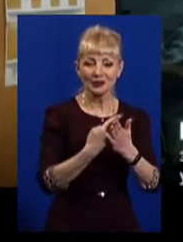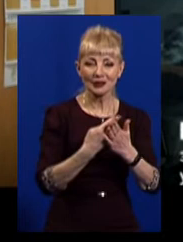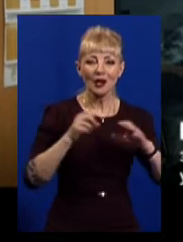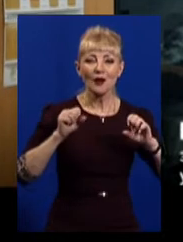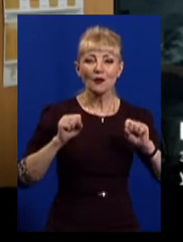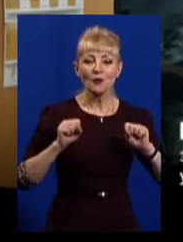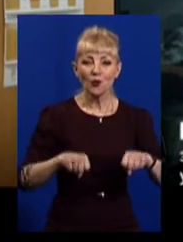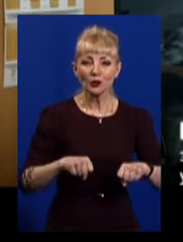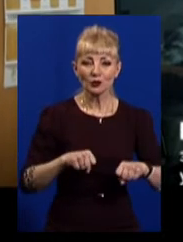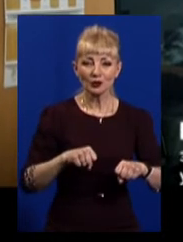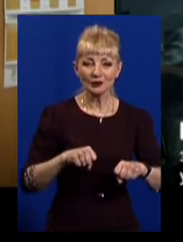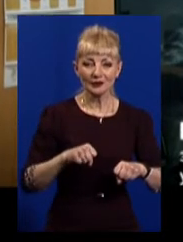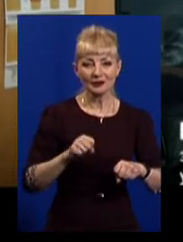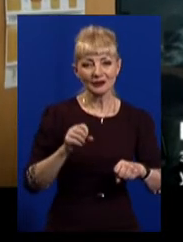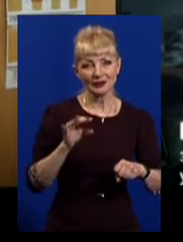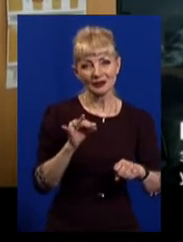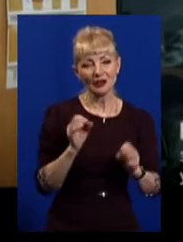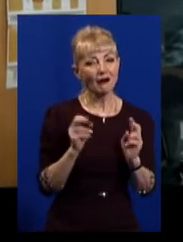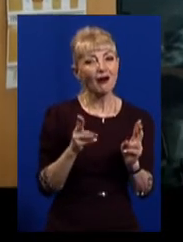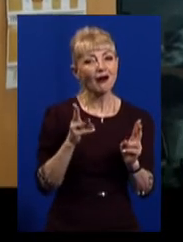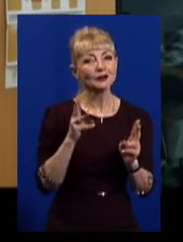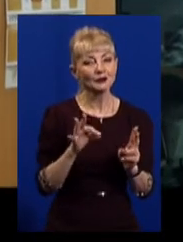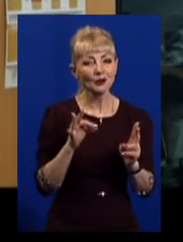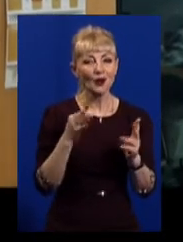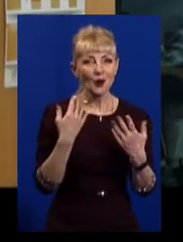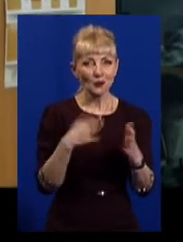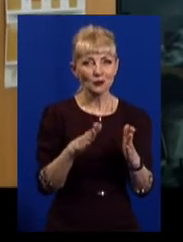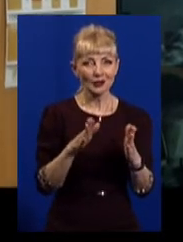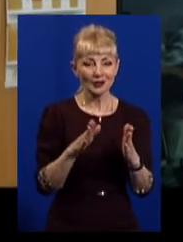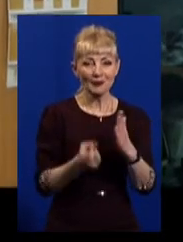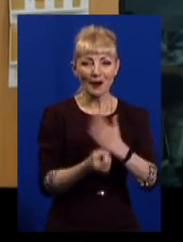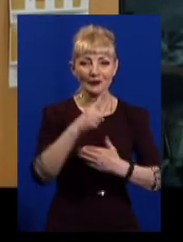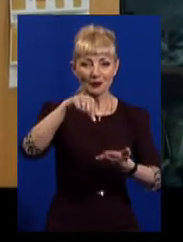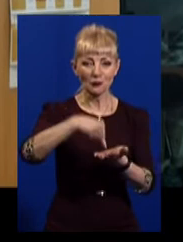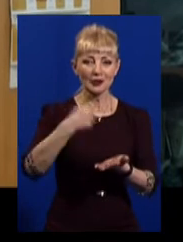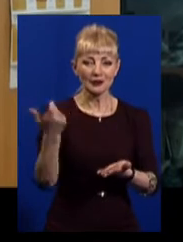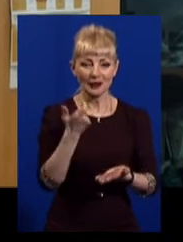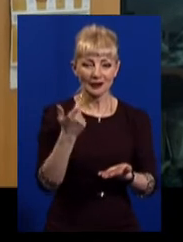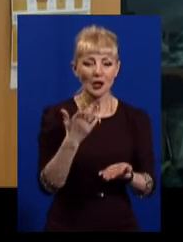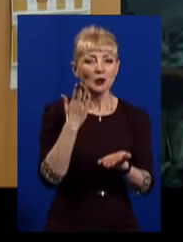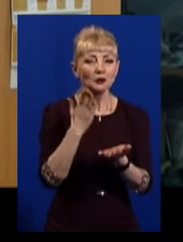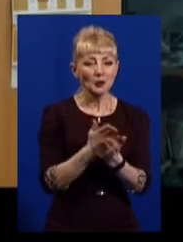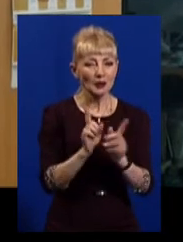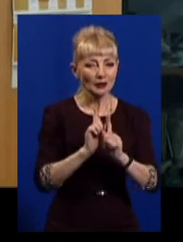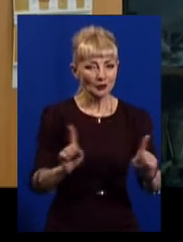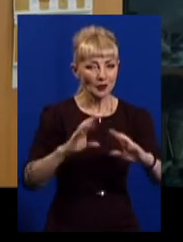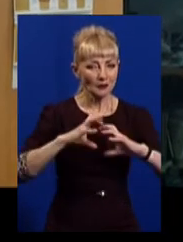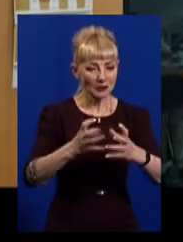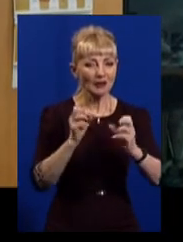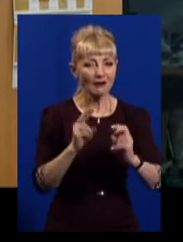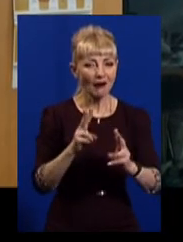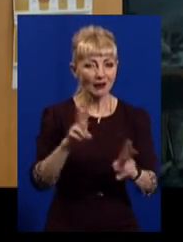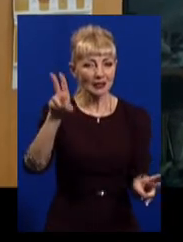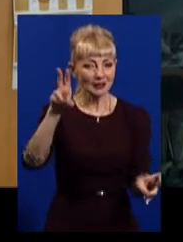Цей жест, він, можливо, якось прийшов у життя міста Харкова. Але він має характерну рису у світі як знак перемоги.